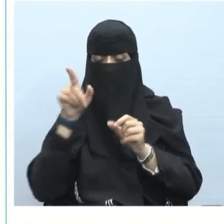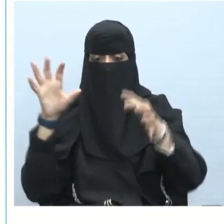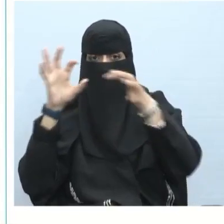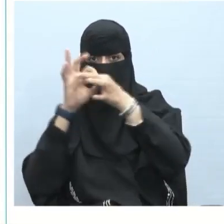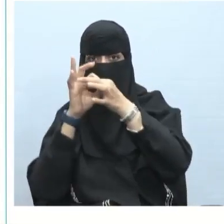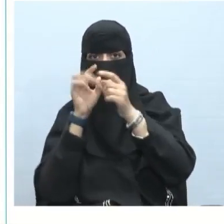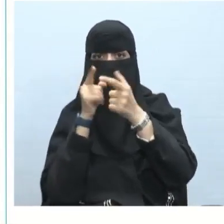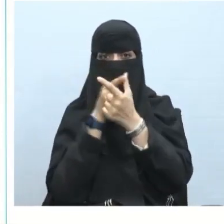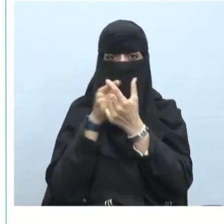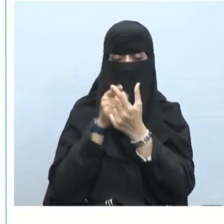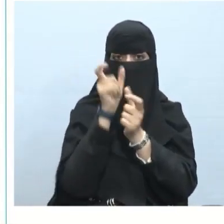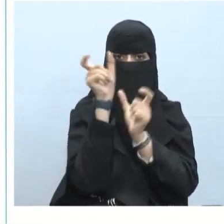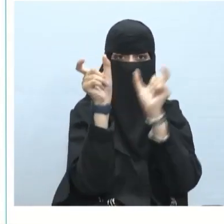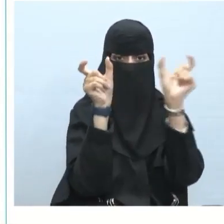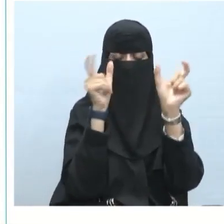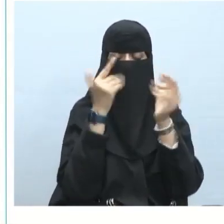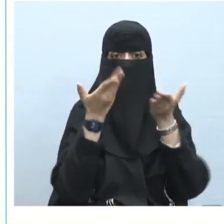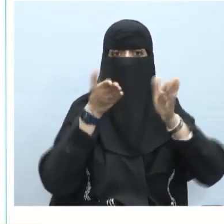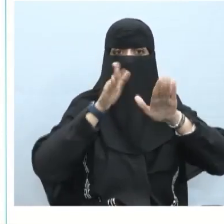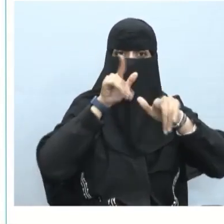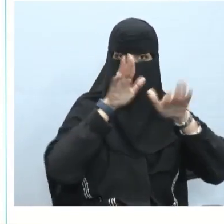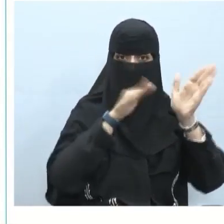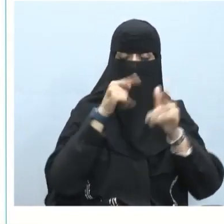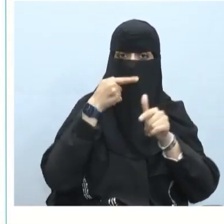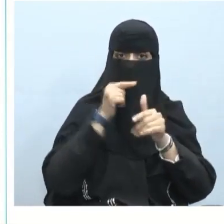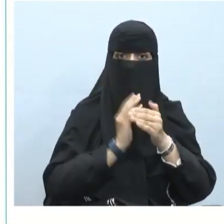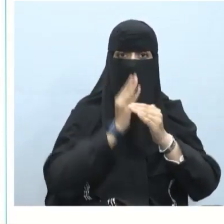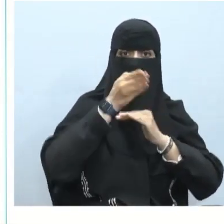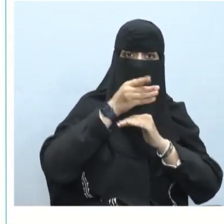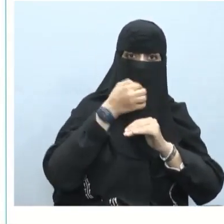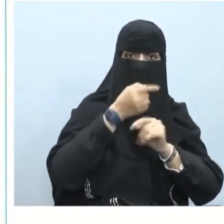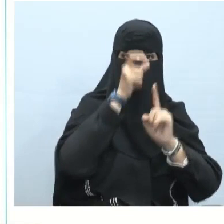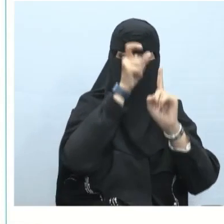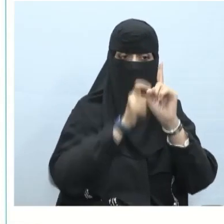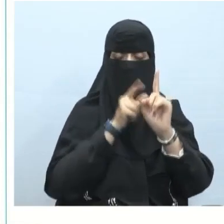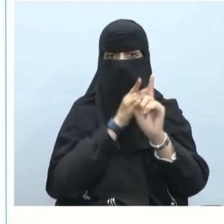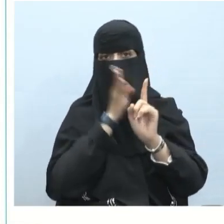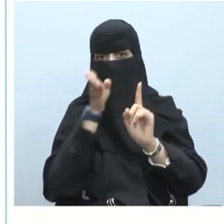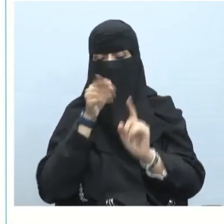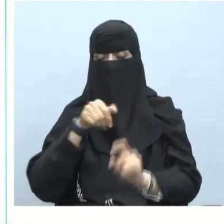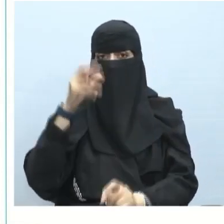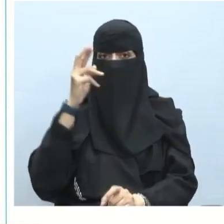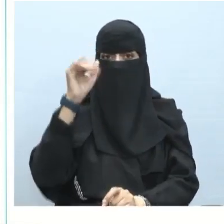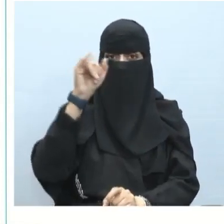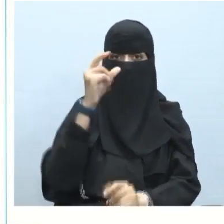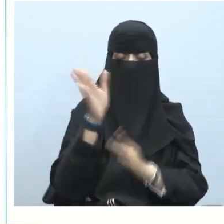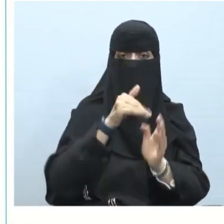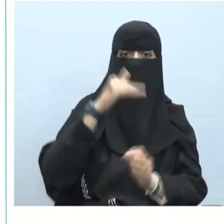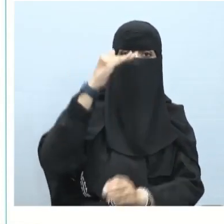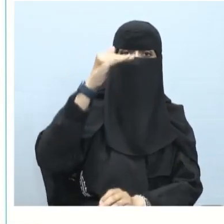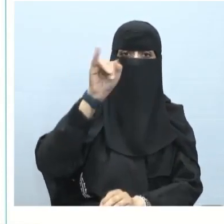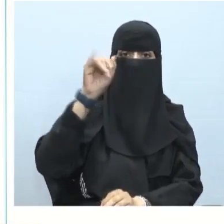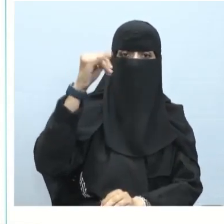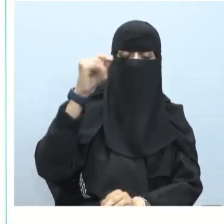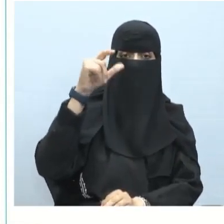ممكن أن أقول دخل زيد ومحمد وخالد وهكذا أو جملتين أو أكثر